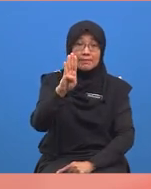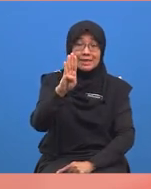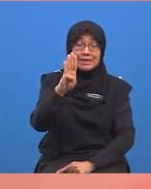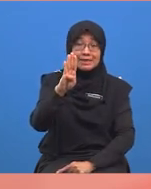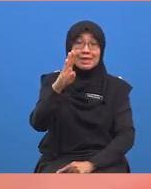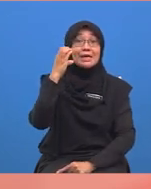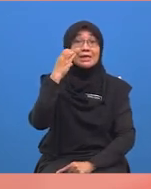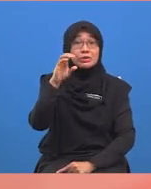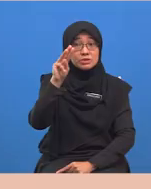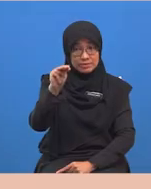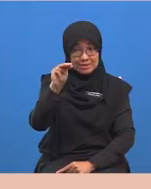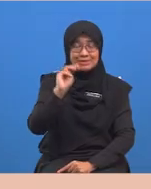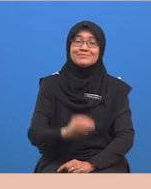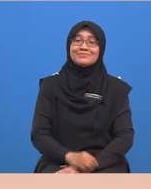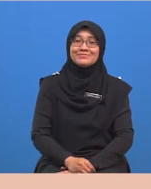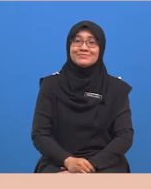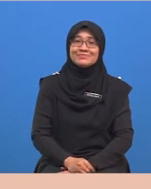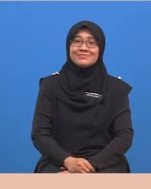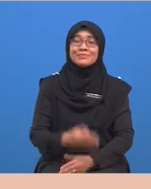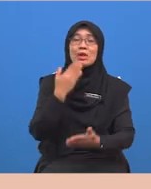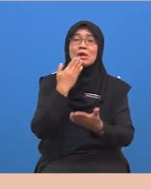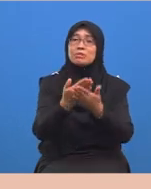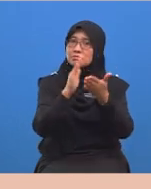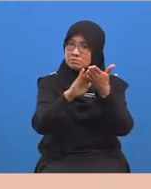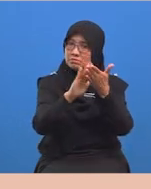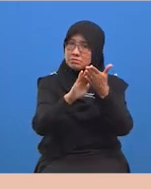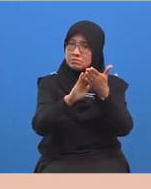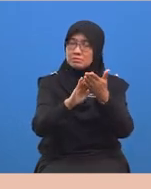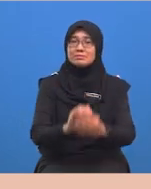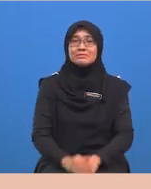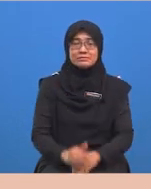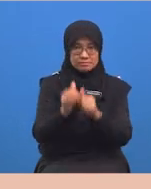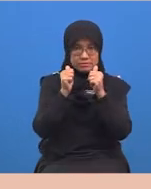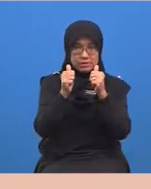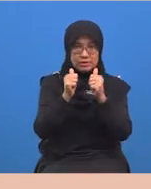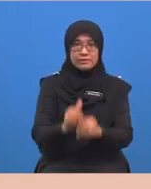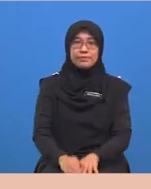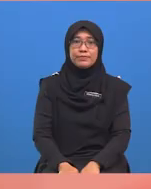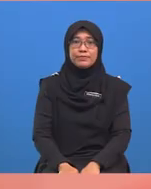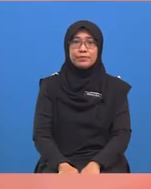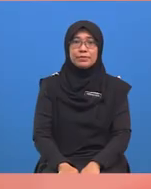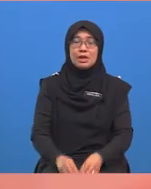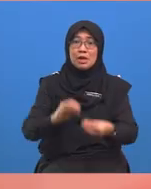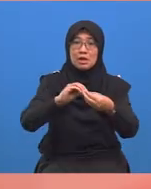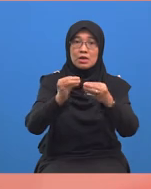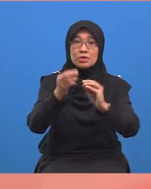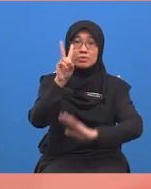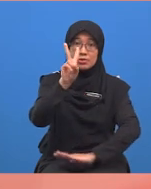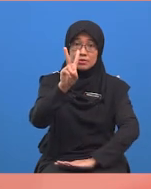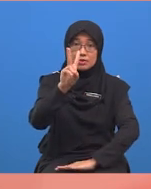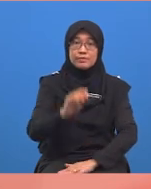ratus meter. Tahniah murid-murid. Anda memang hebat. Mari kita teruskan dengan soalan nombor dua